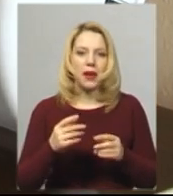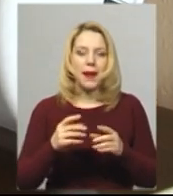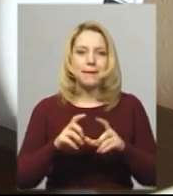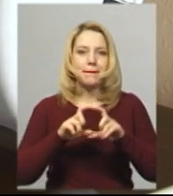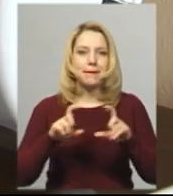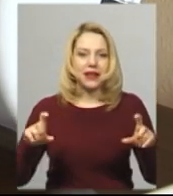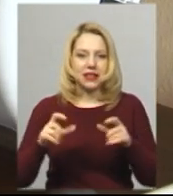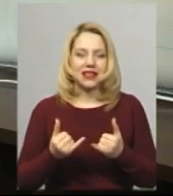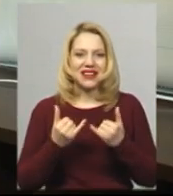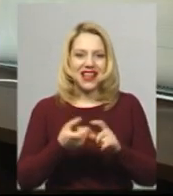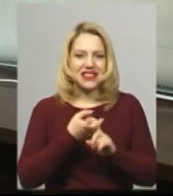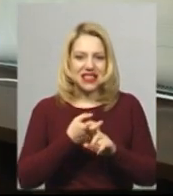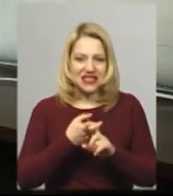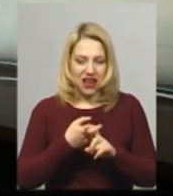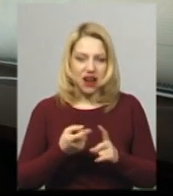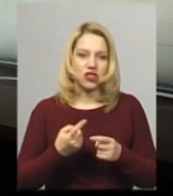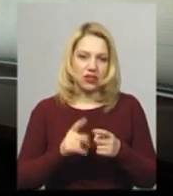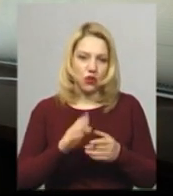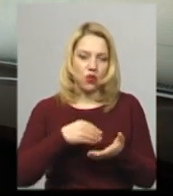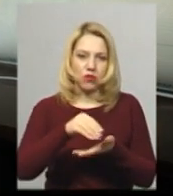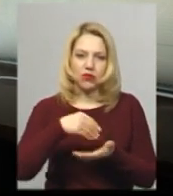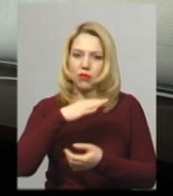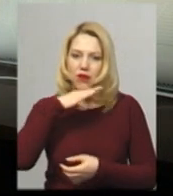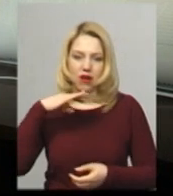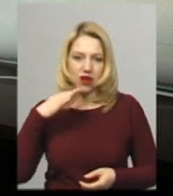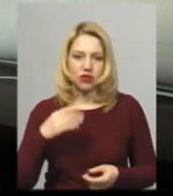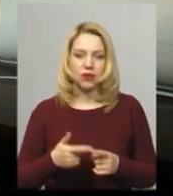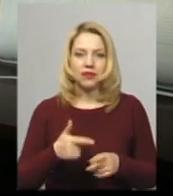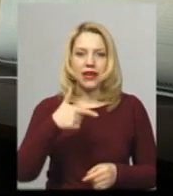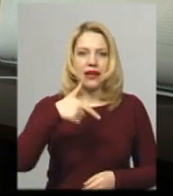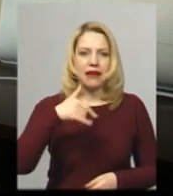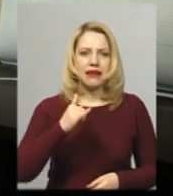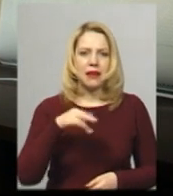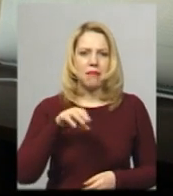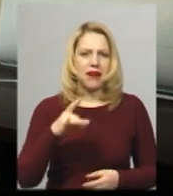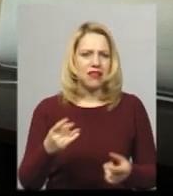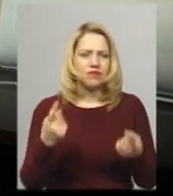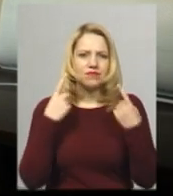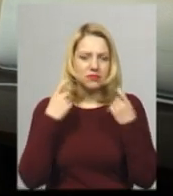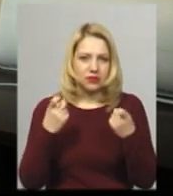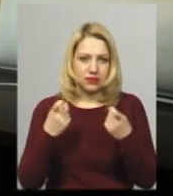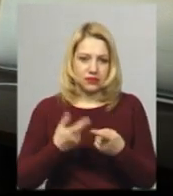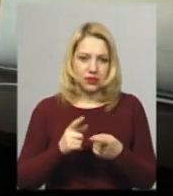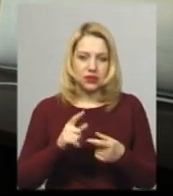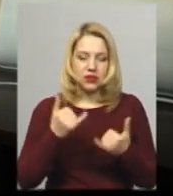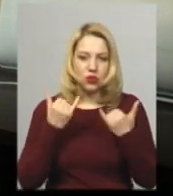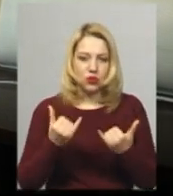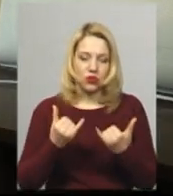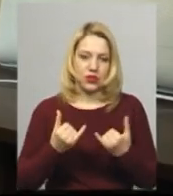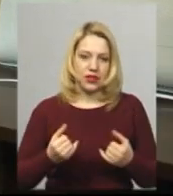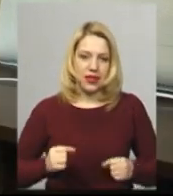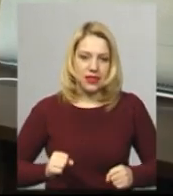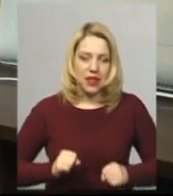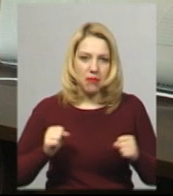приміщеннях, зараз купляють багато. Правильно буде сказати гіпер. Ось таке слово гіпер, тому що сьогодні ми намагаємося